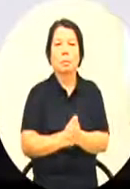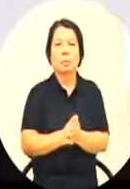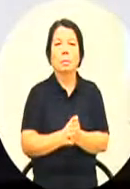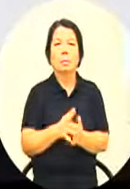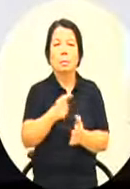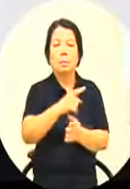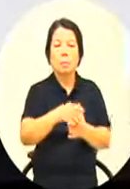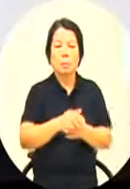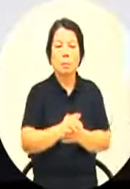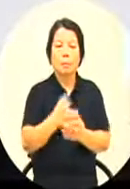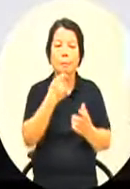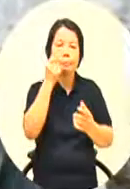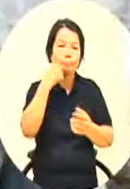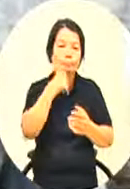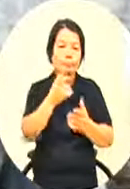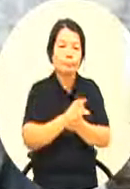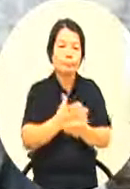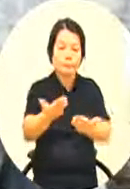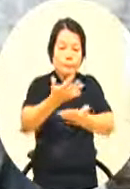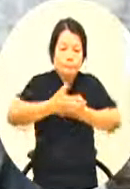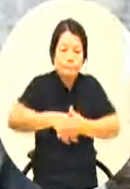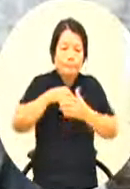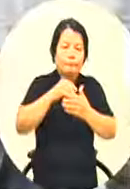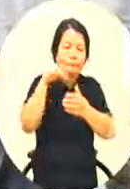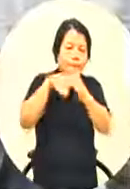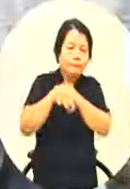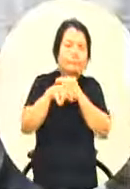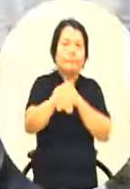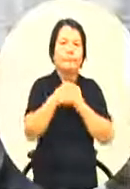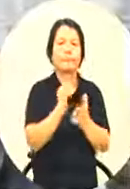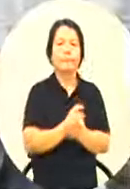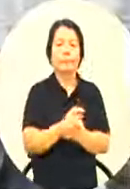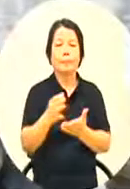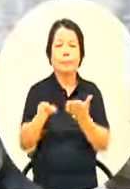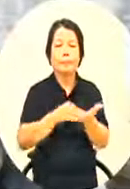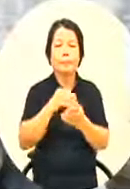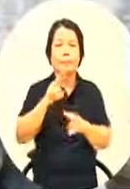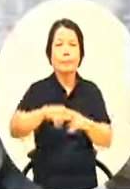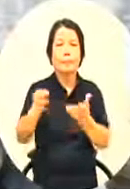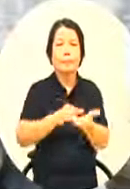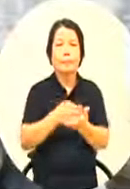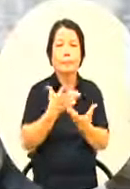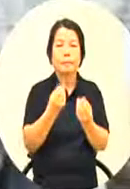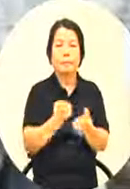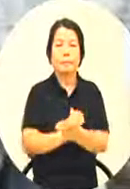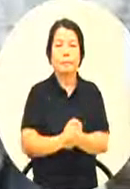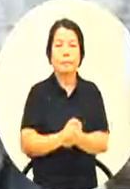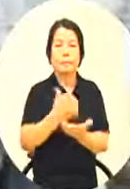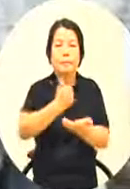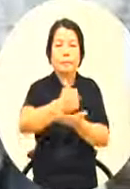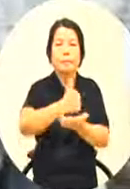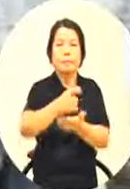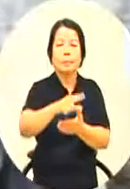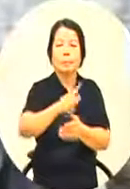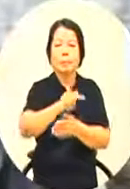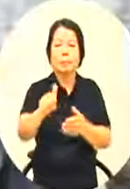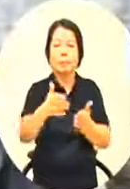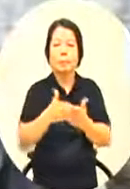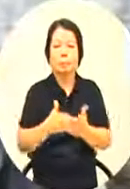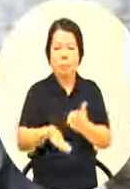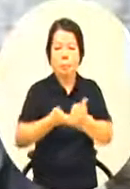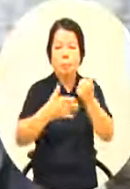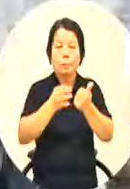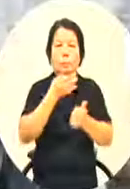收藏这第一个第二个没拍卖出去的付一点运费或一些材料费一点尊重费